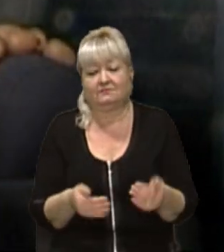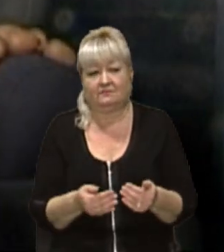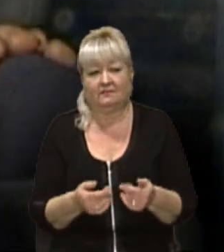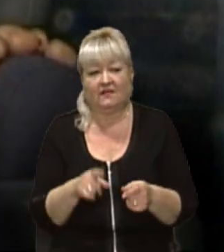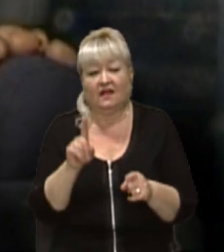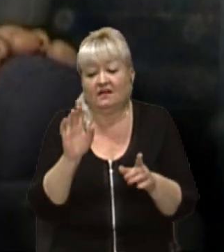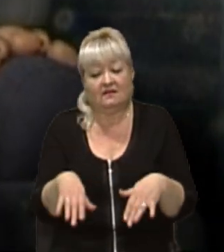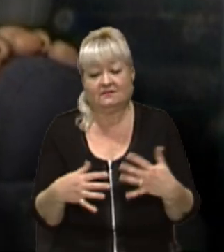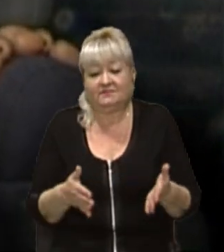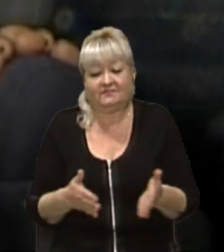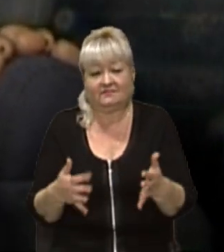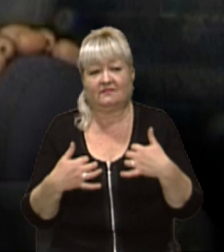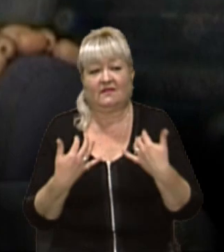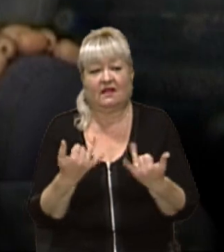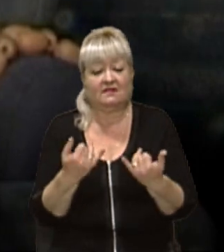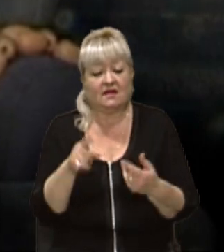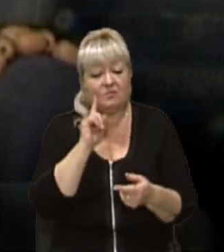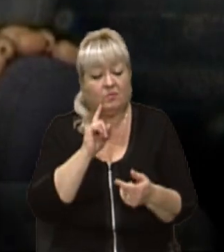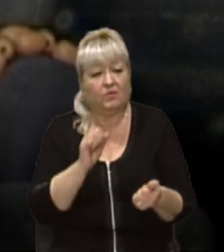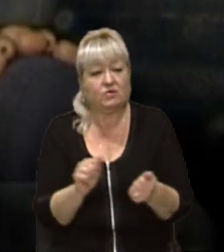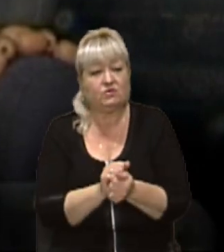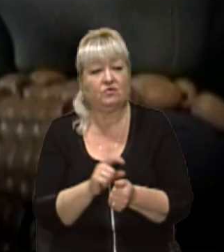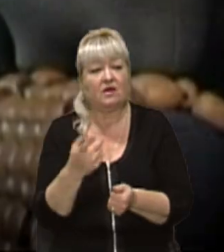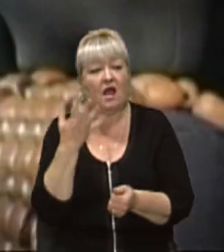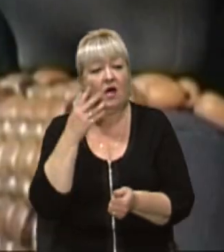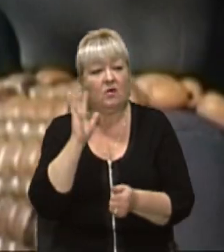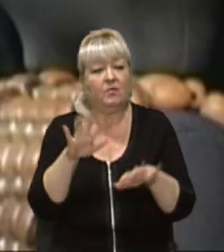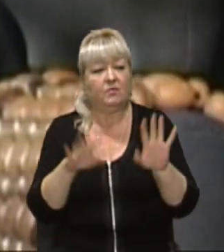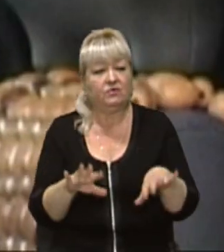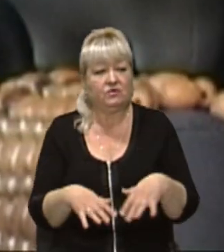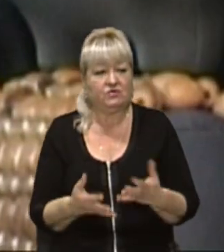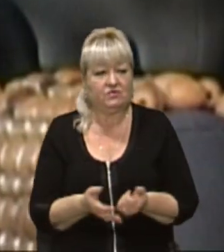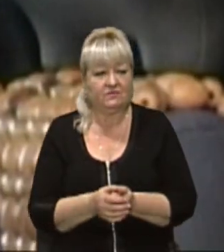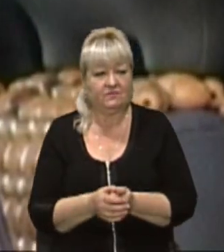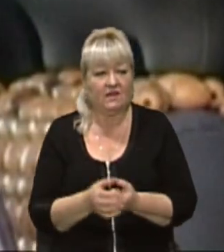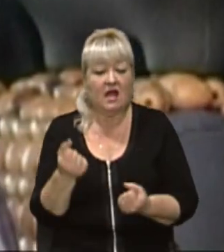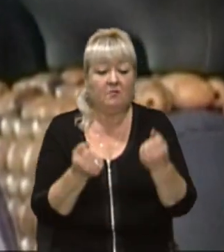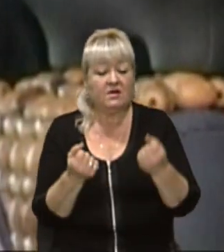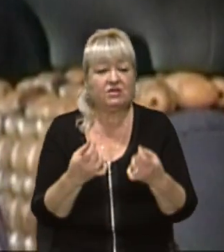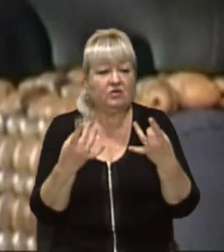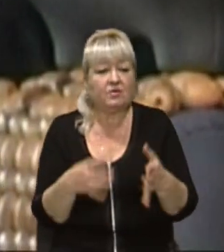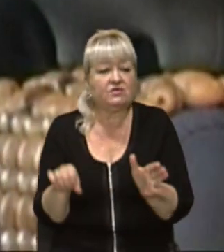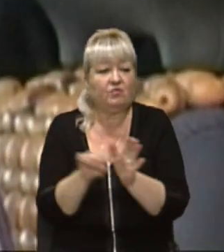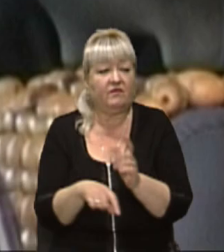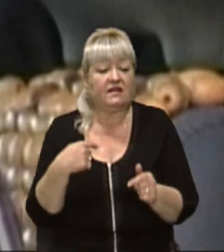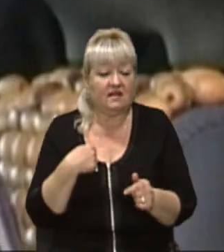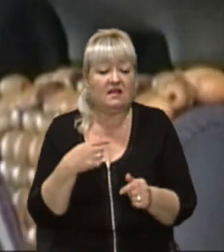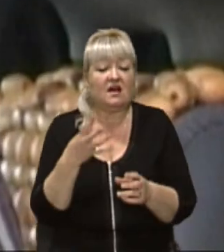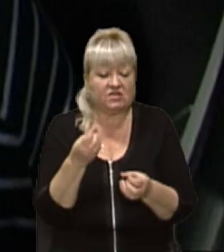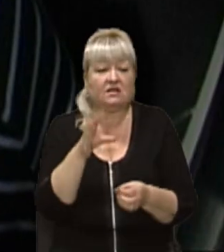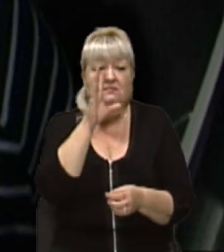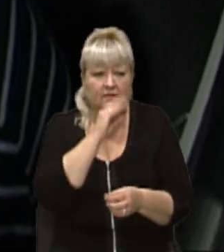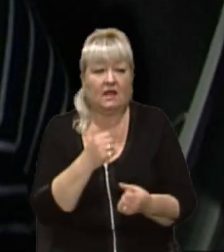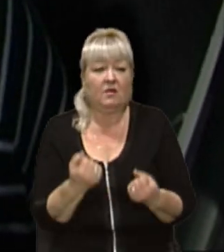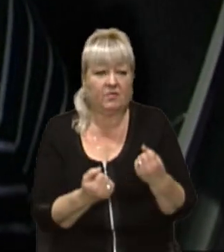то що зараз сухо так сяко, а от як почнуть аналіді, тут біда буде. Машину вбиваєш, то я ще проїду, а вдихає, я не